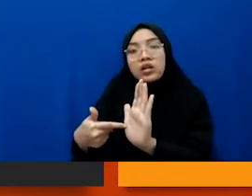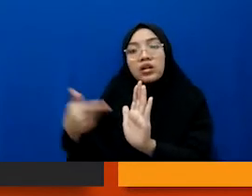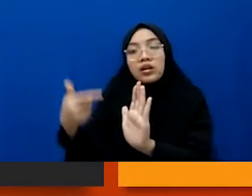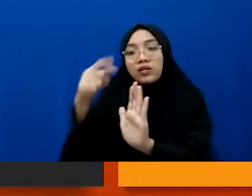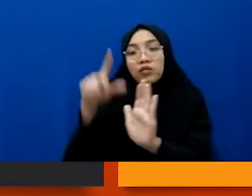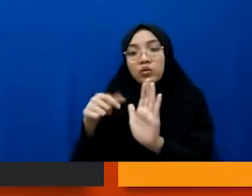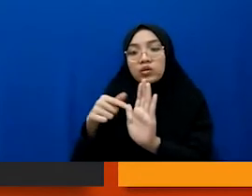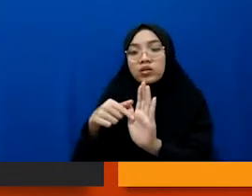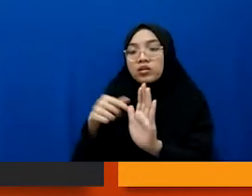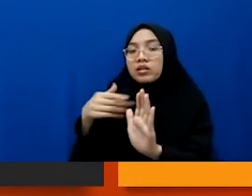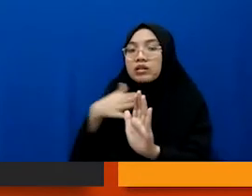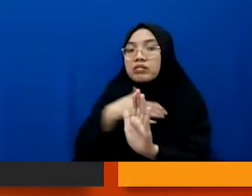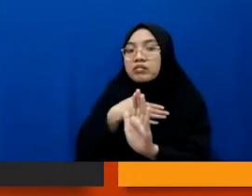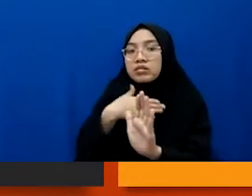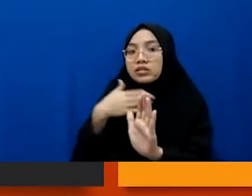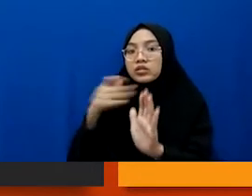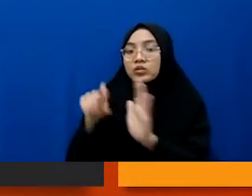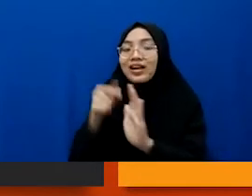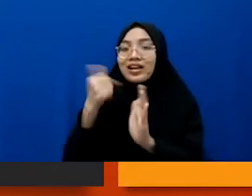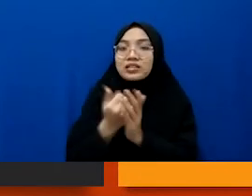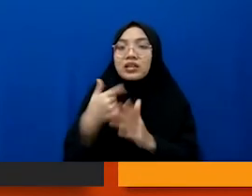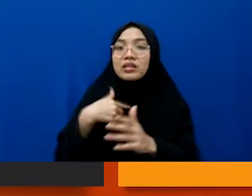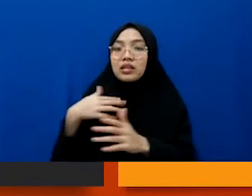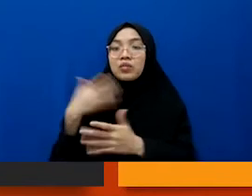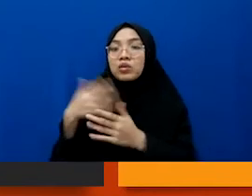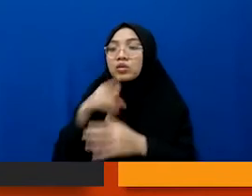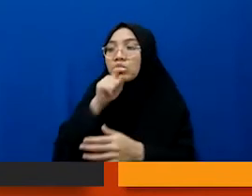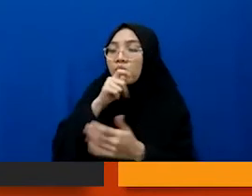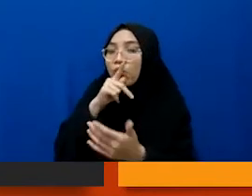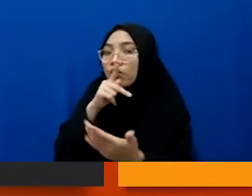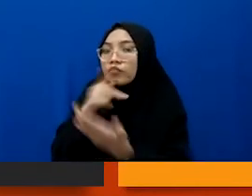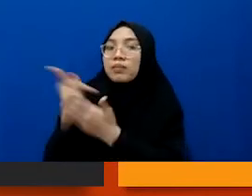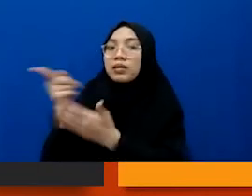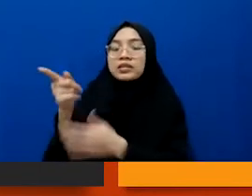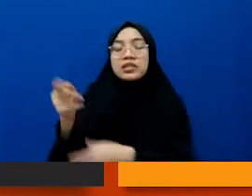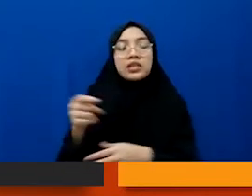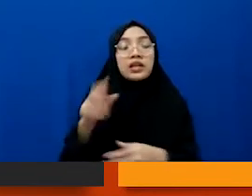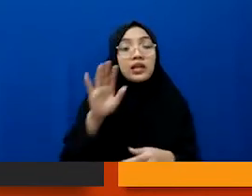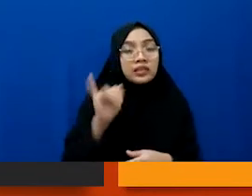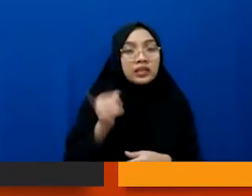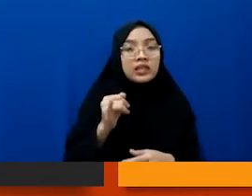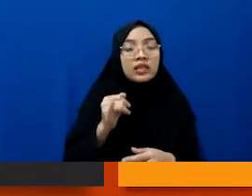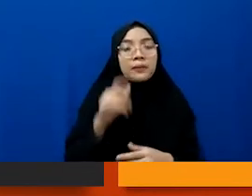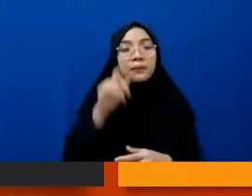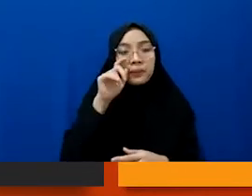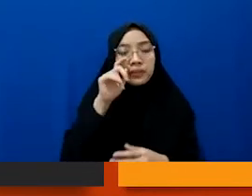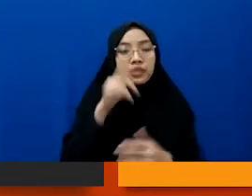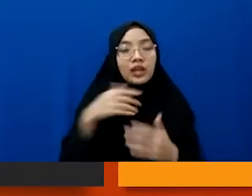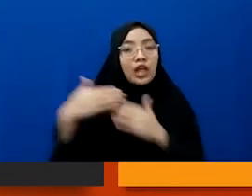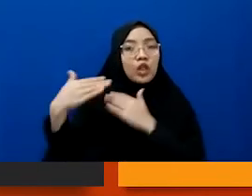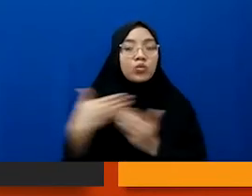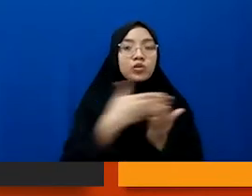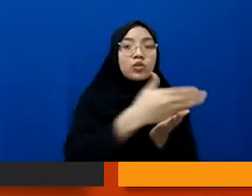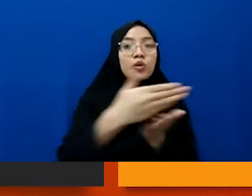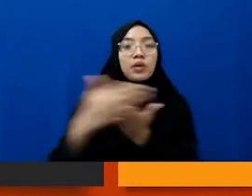dapatkan dari saya gitu kan Mas Ajiwan mengkonfirmasi jadi makanya salah satu pembagian tugas dari tim